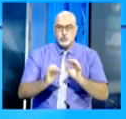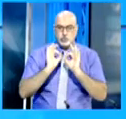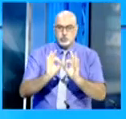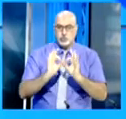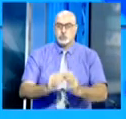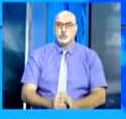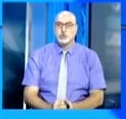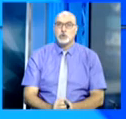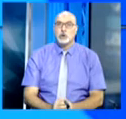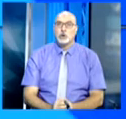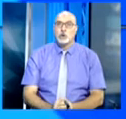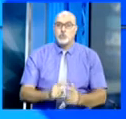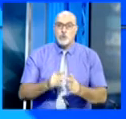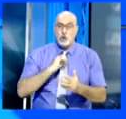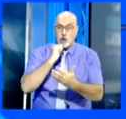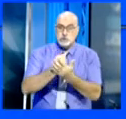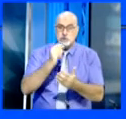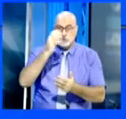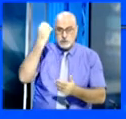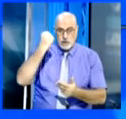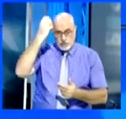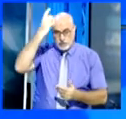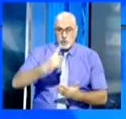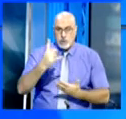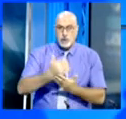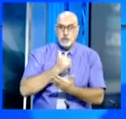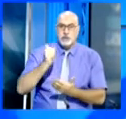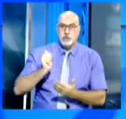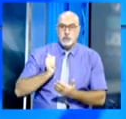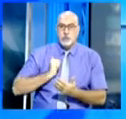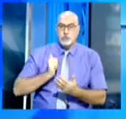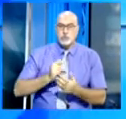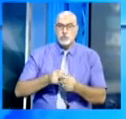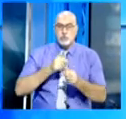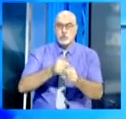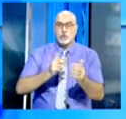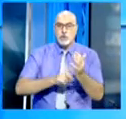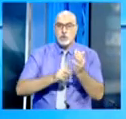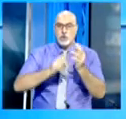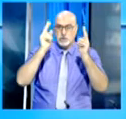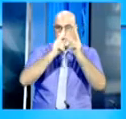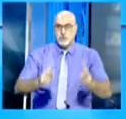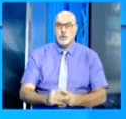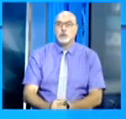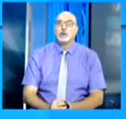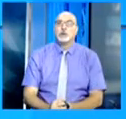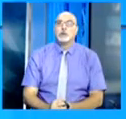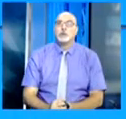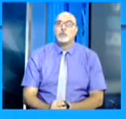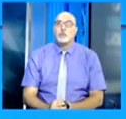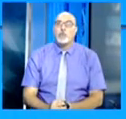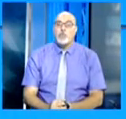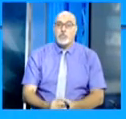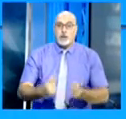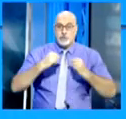ودائم يضمن حق الشعب الصحراوي في تقرير المصير طبقا لشرعية الدولية من جهته أعرب